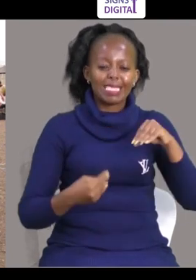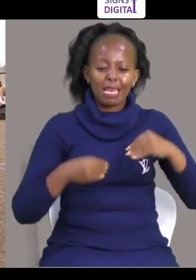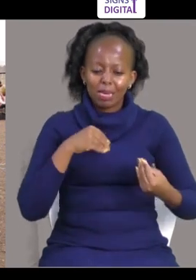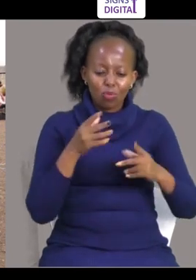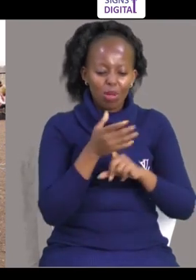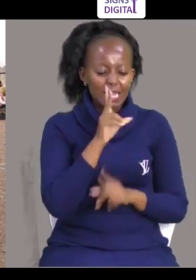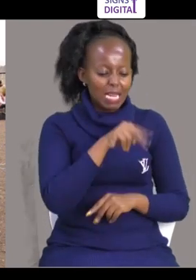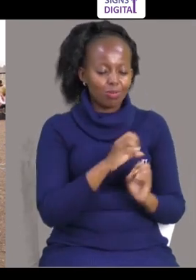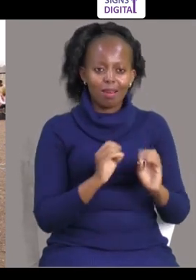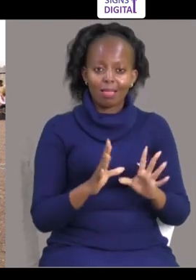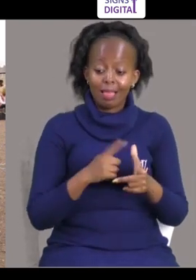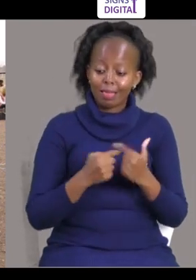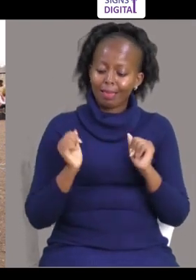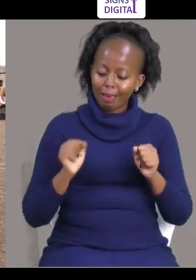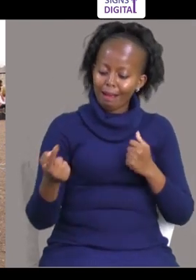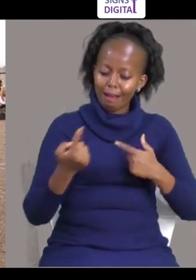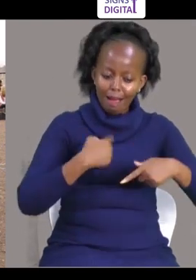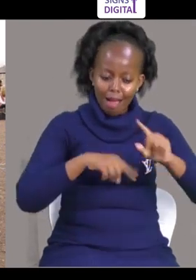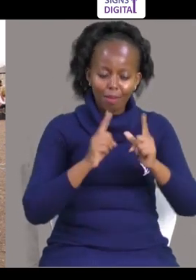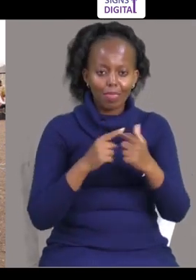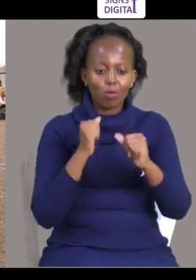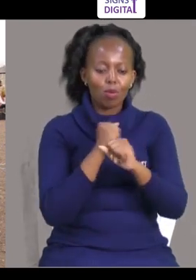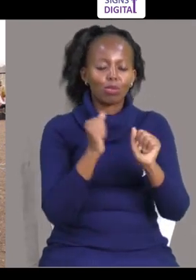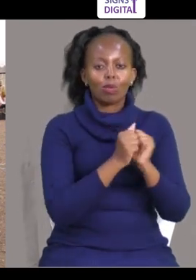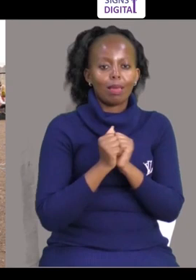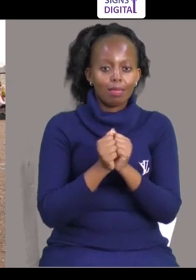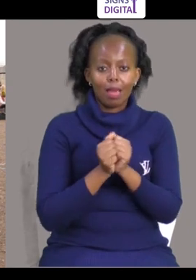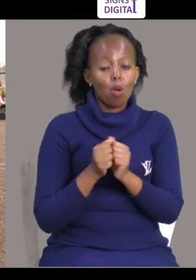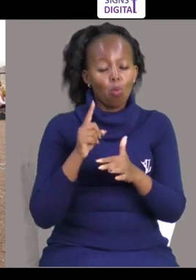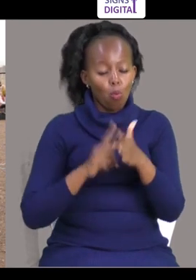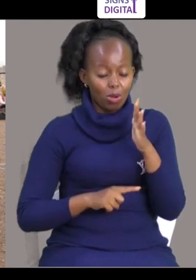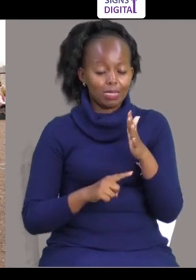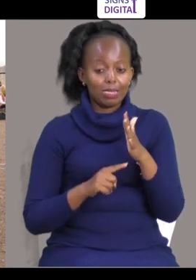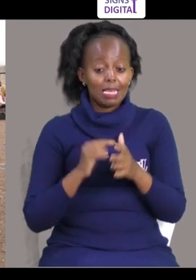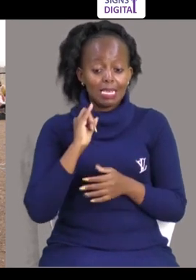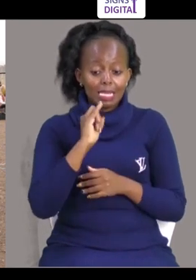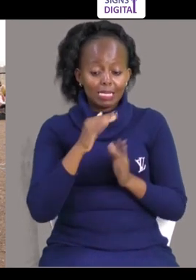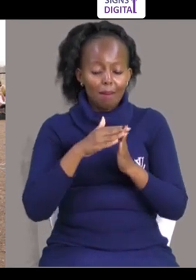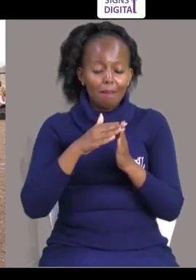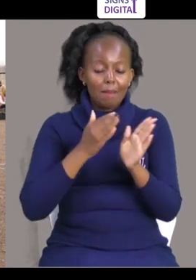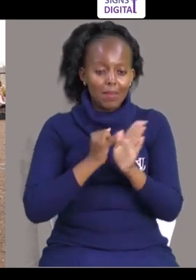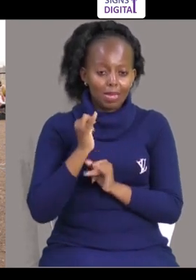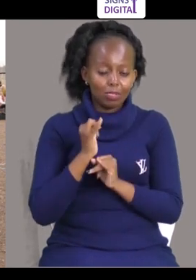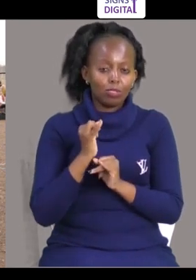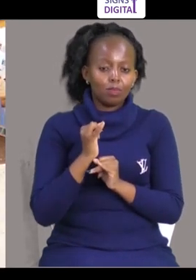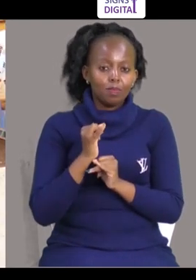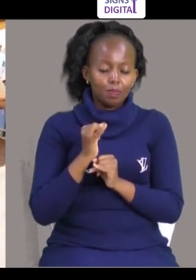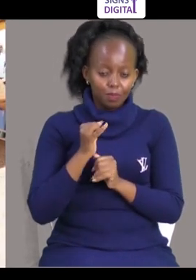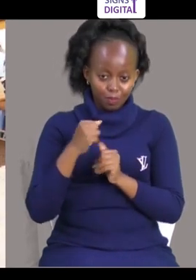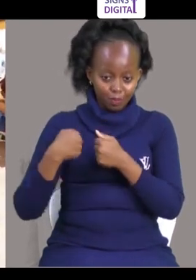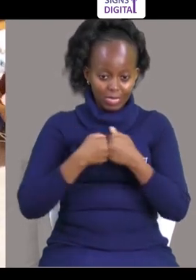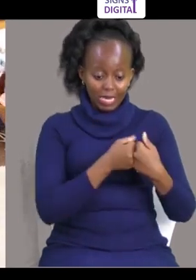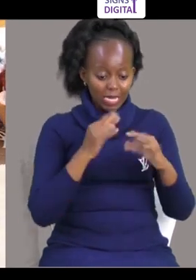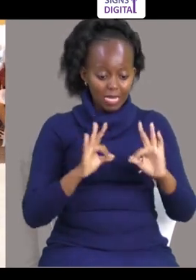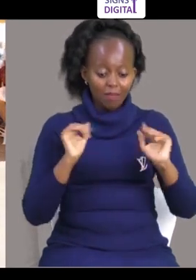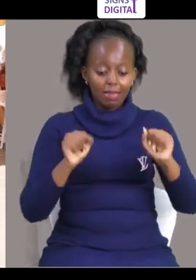watu wengi Kama wale magu wa sigitharao sana Na wakuche tukwanya iyo kazi Sisi tukire imesuremea suni